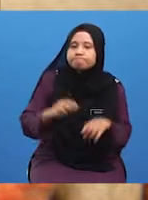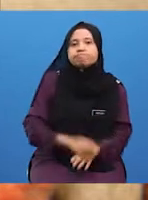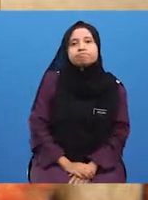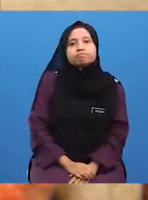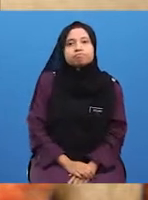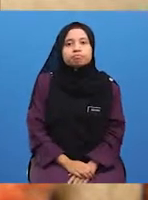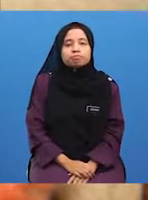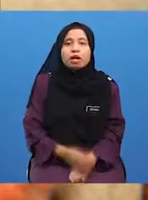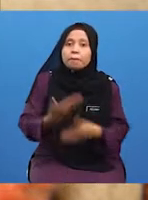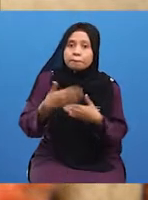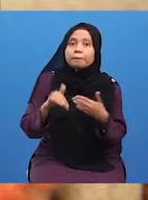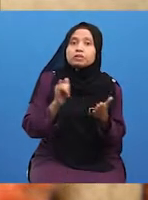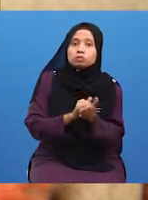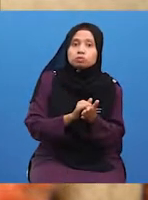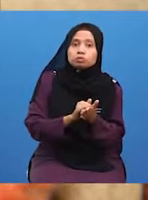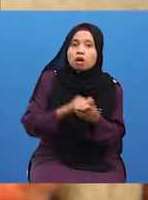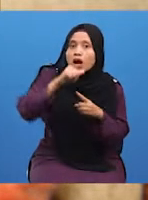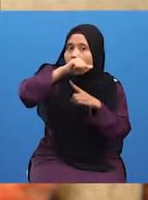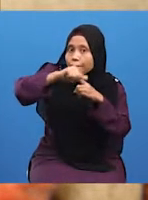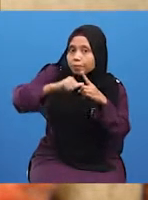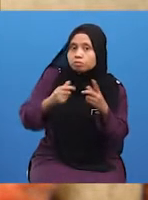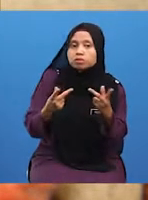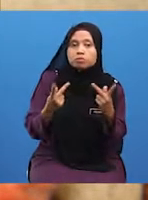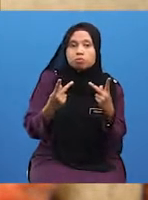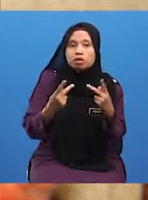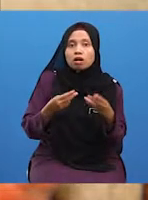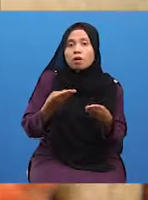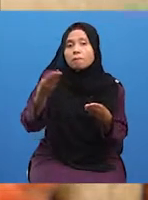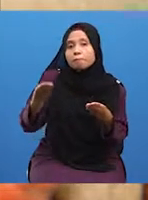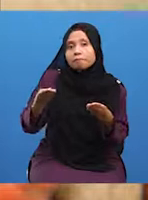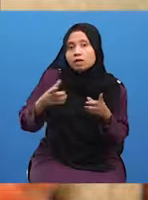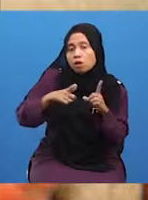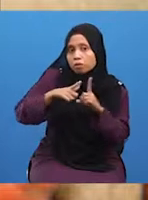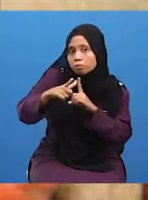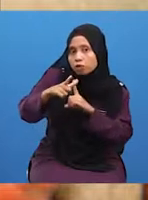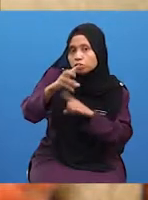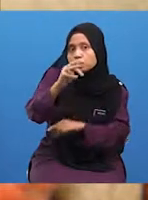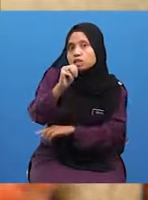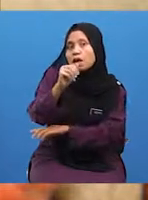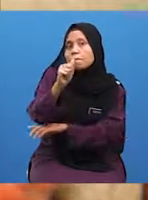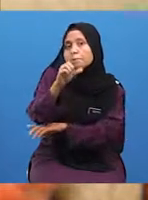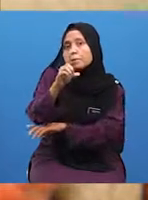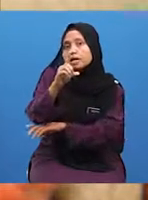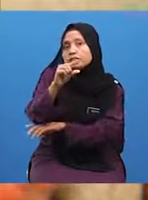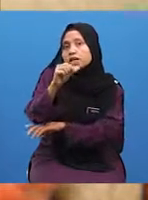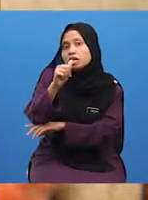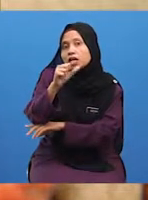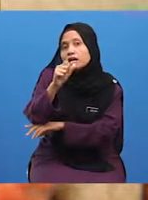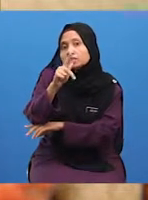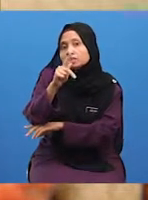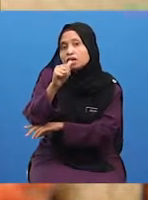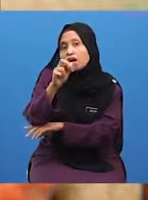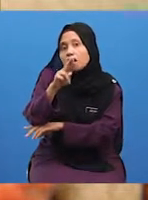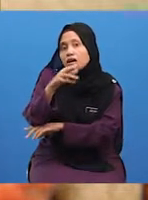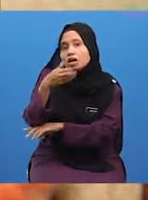kemudian apabila pulang beliau melalui Madagaskar, Zanzibar,